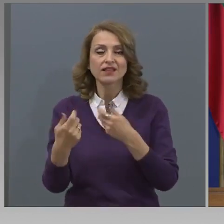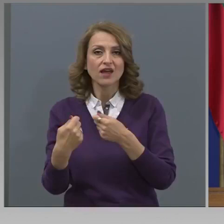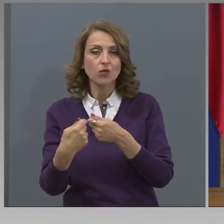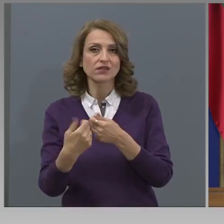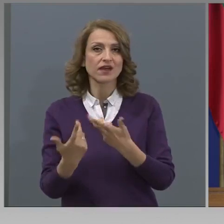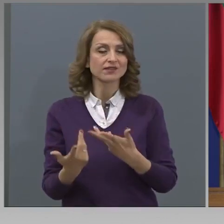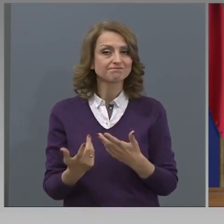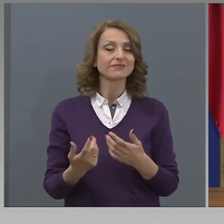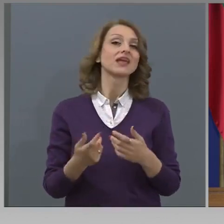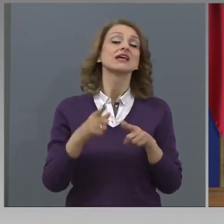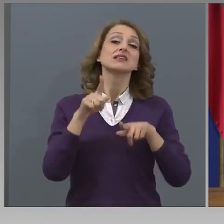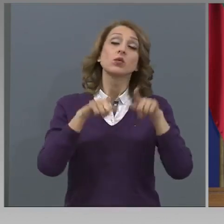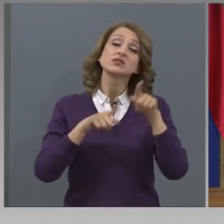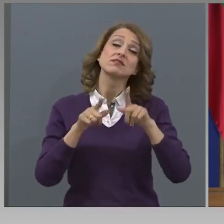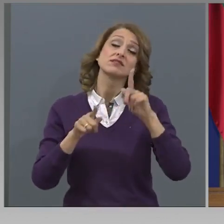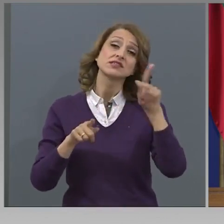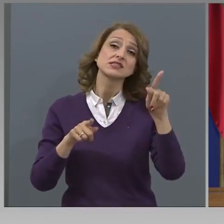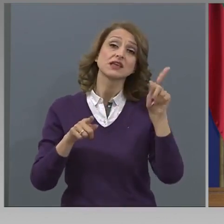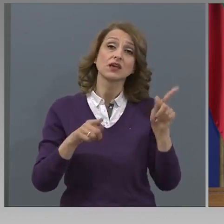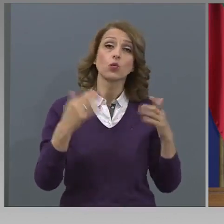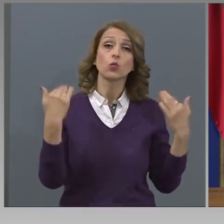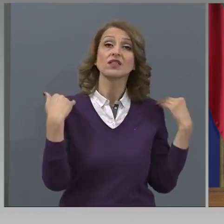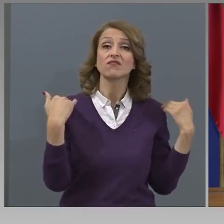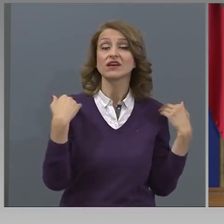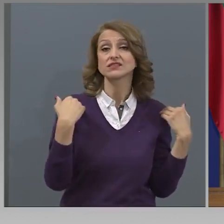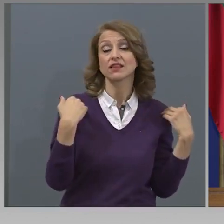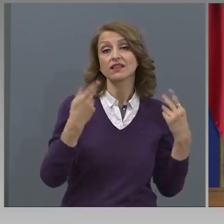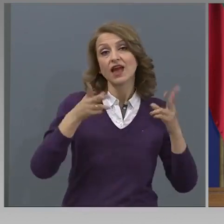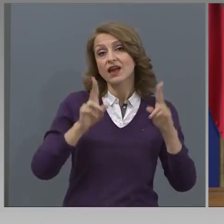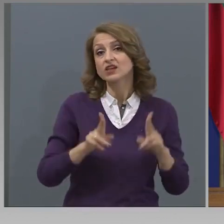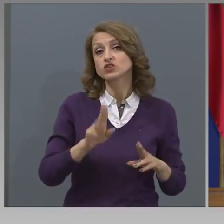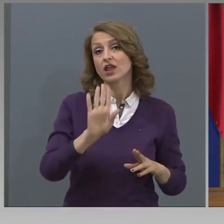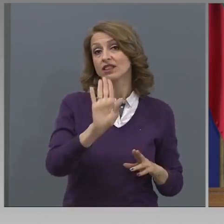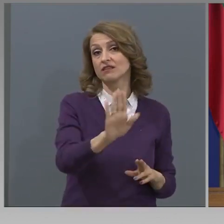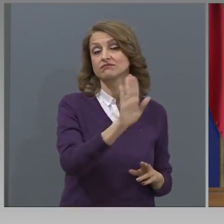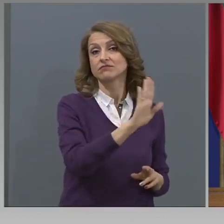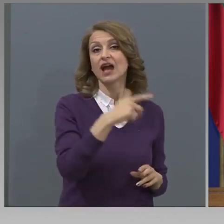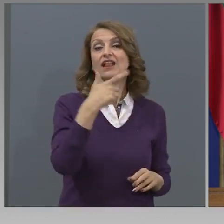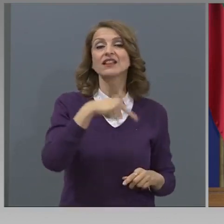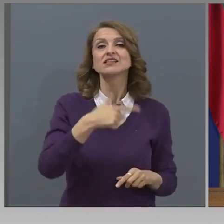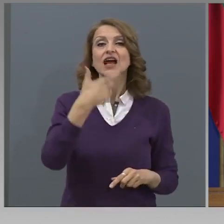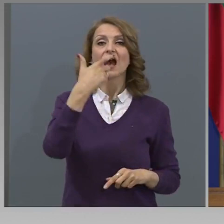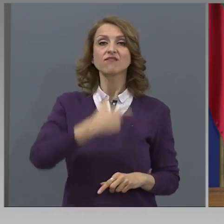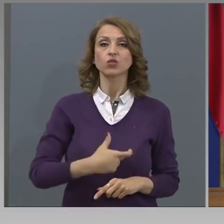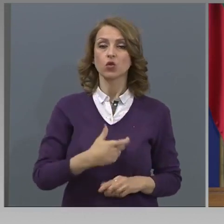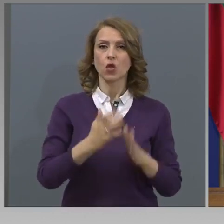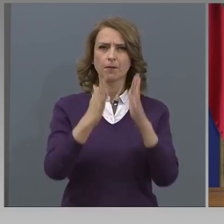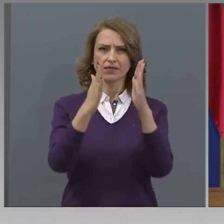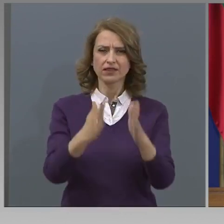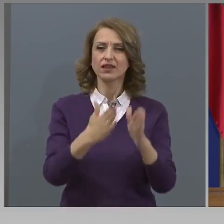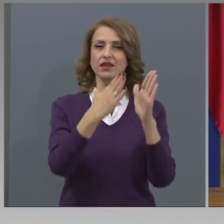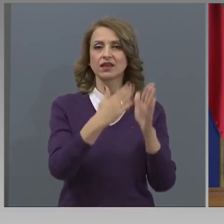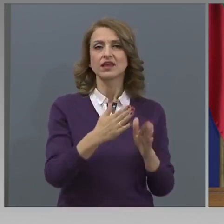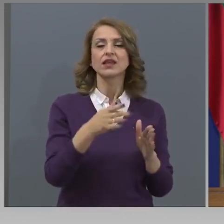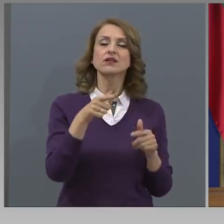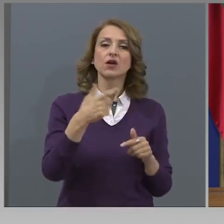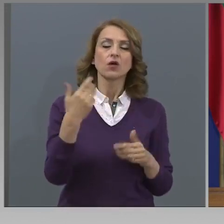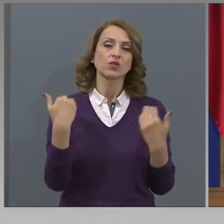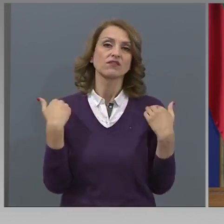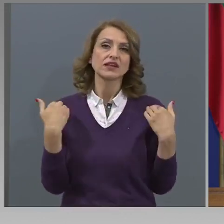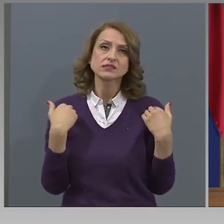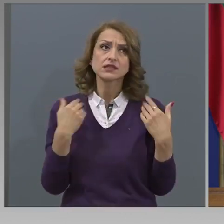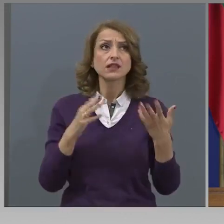вече зависимост от техните решения, решеният са техните, и като работят в режим на автономия, съгласуват част от решеният с